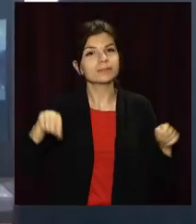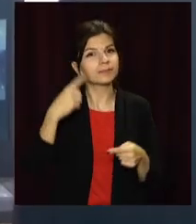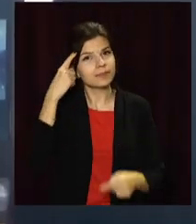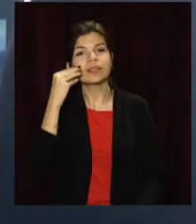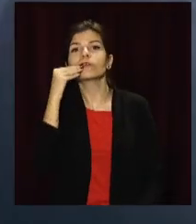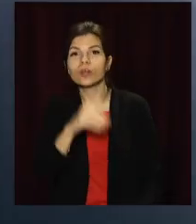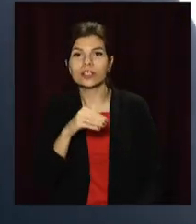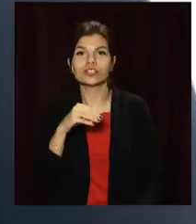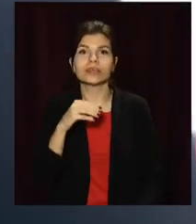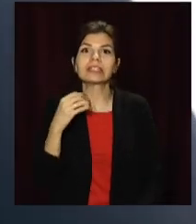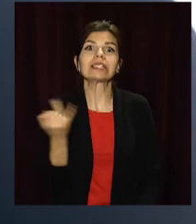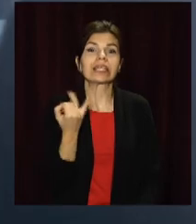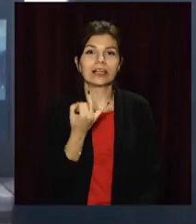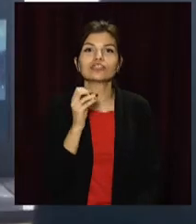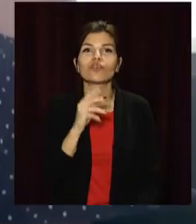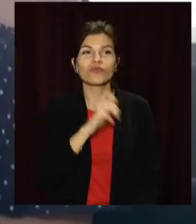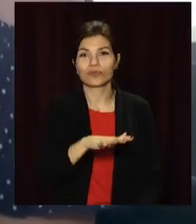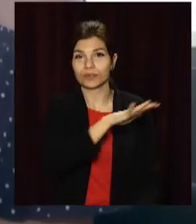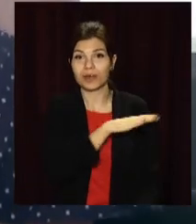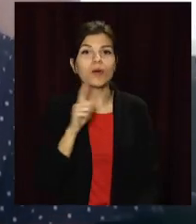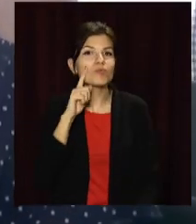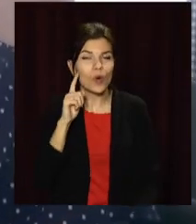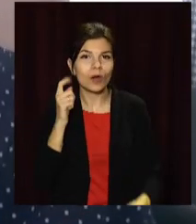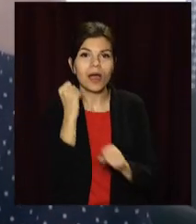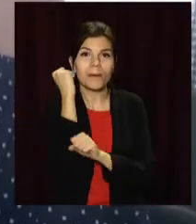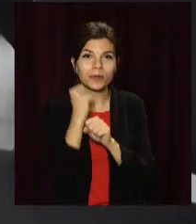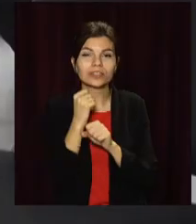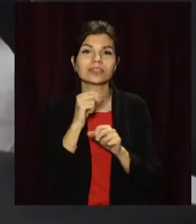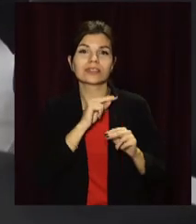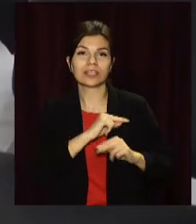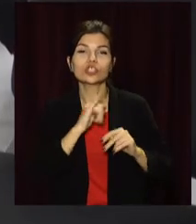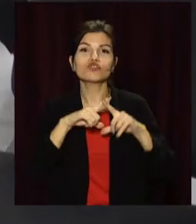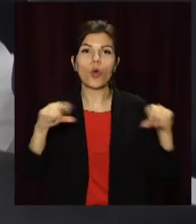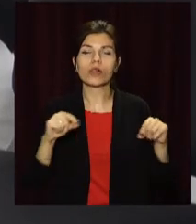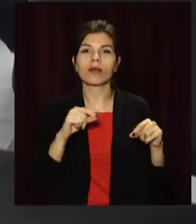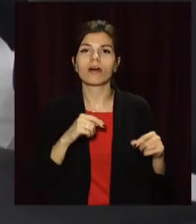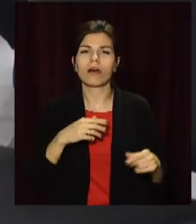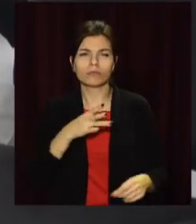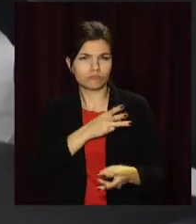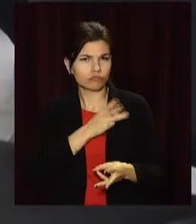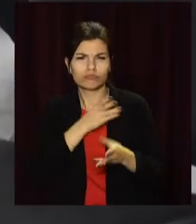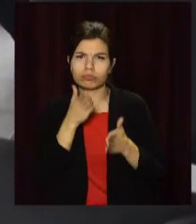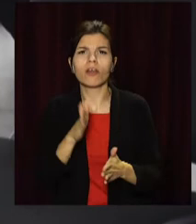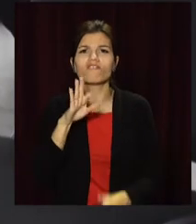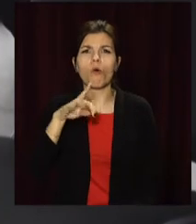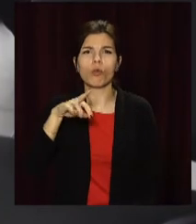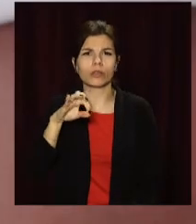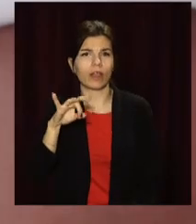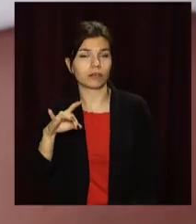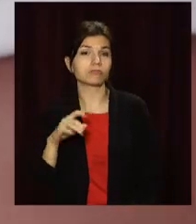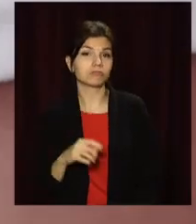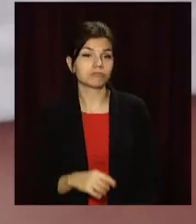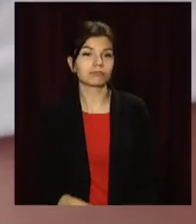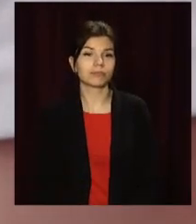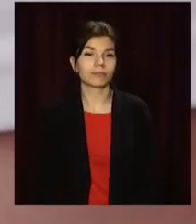кращі всеукраїнські ініціативи. Зокрема, провели тренінги молодіжний працівник і школа волонтерства. Тож мережу хабів будуть розгалушувати, кажуть у міськраді.